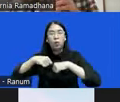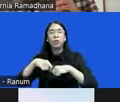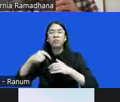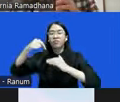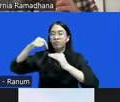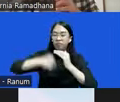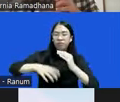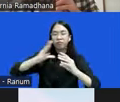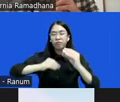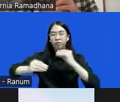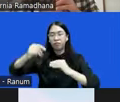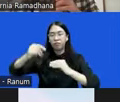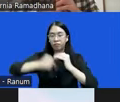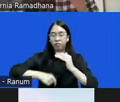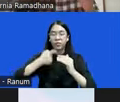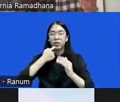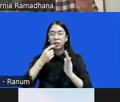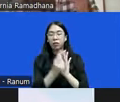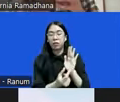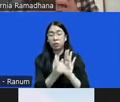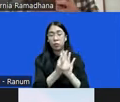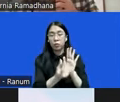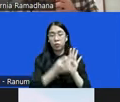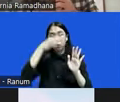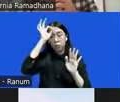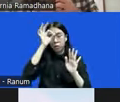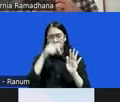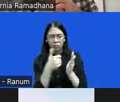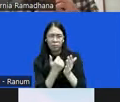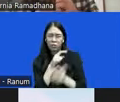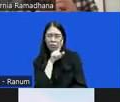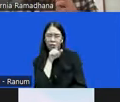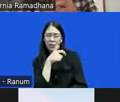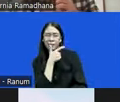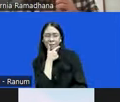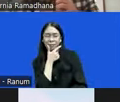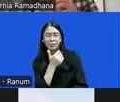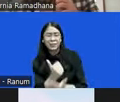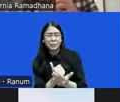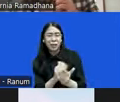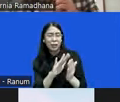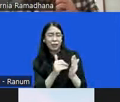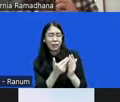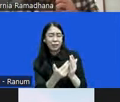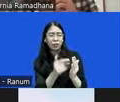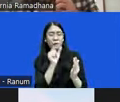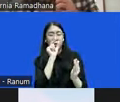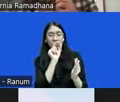RUU Polri. Tentu ini menjadi pertanyaan, apa agenda dibalik